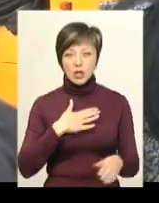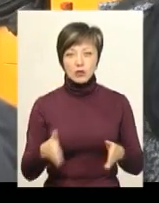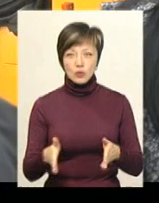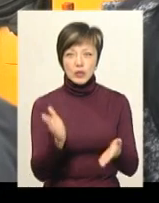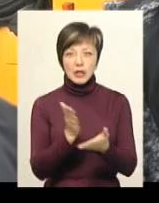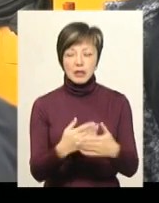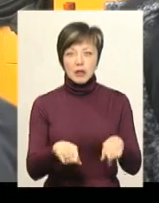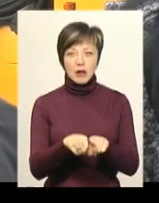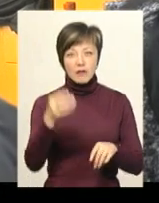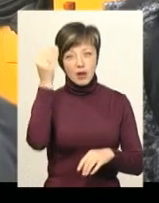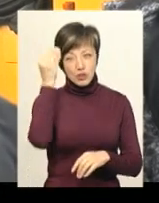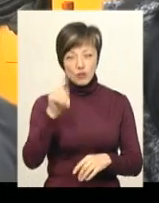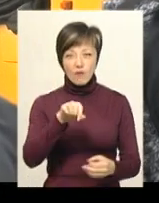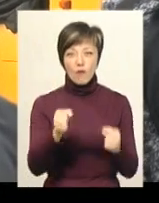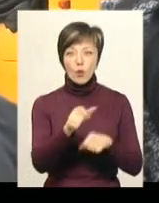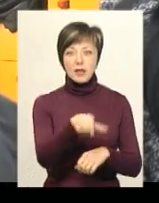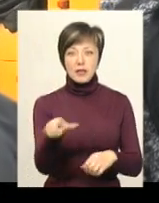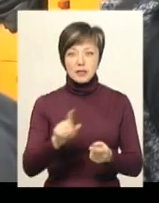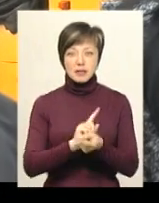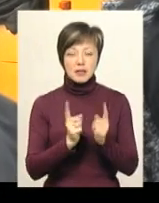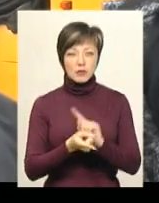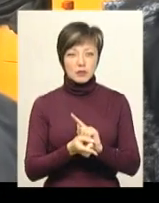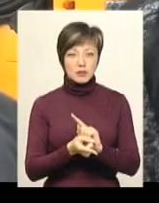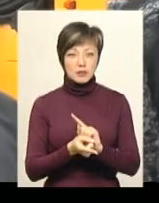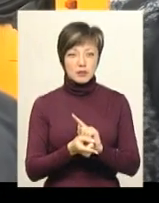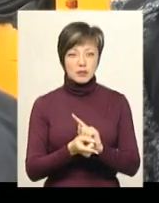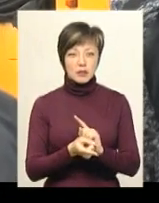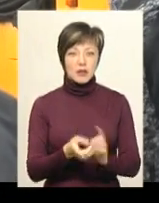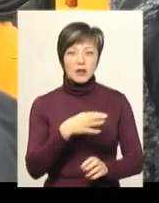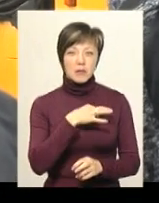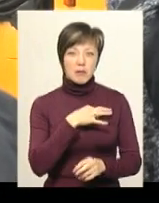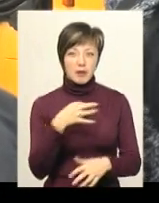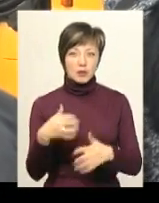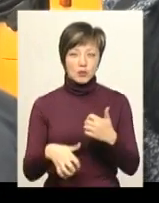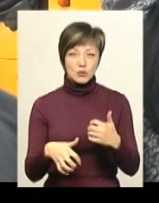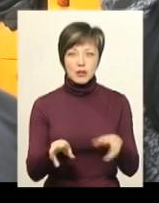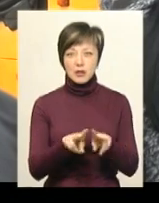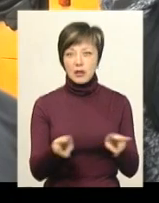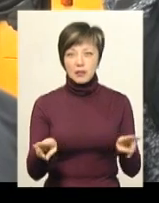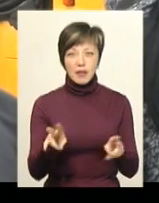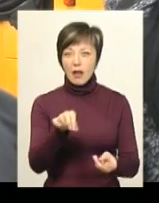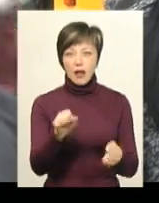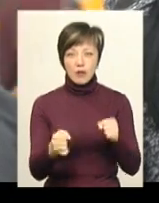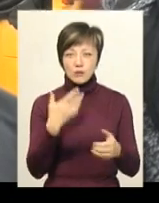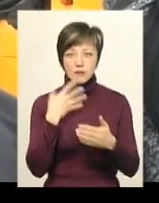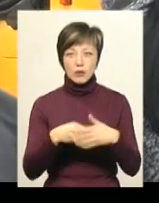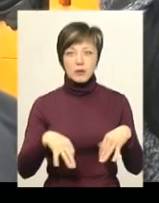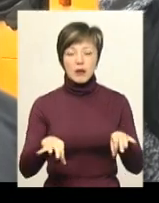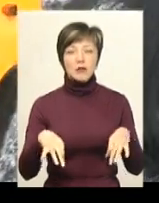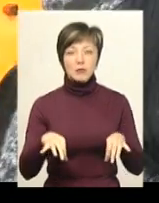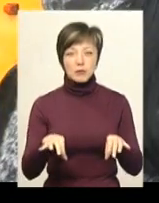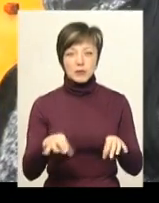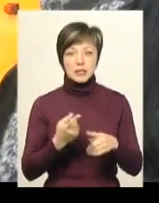є такі враження, що водії становяться якось такі бездушні. Вони начебто не керують своїми транспортними